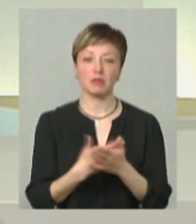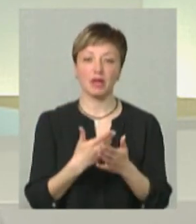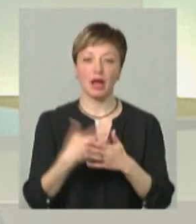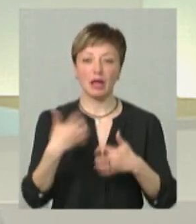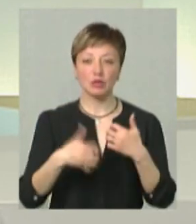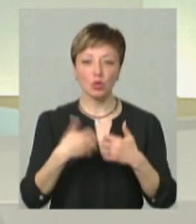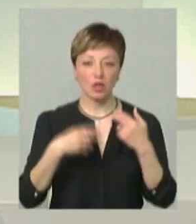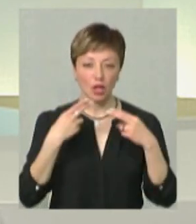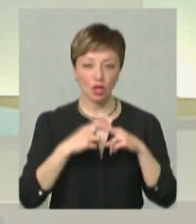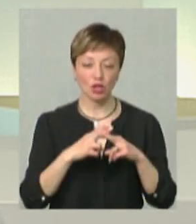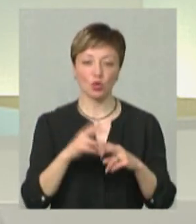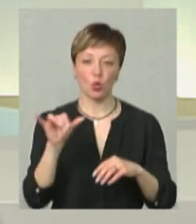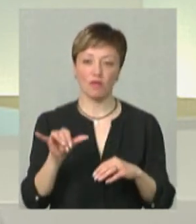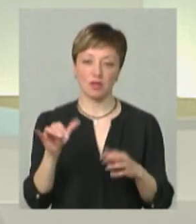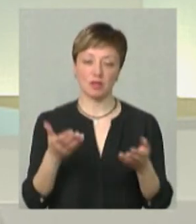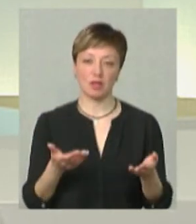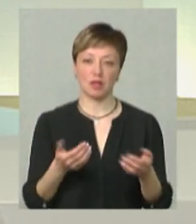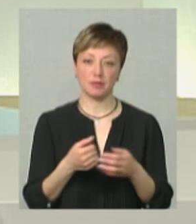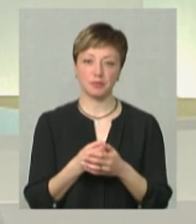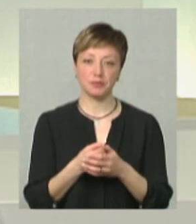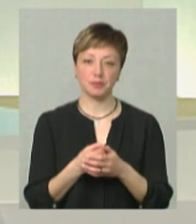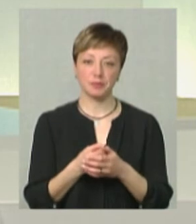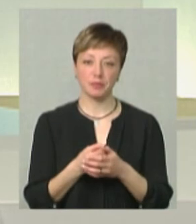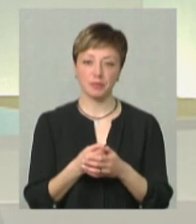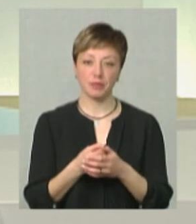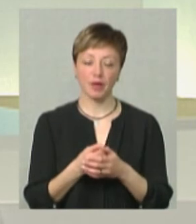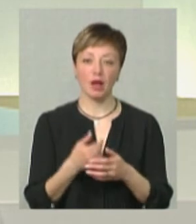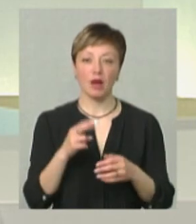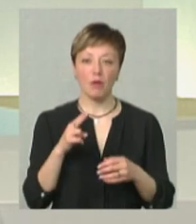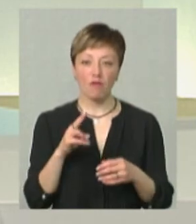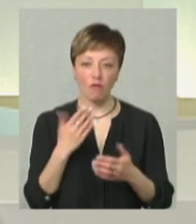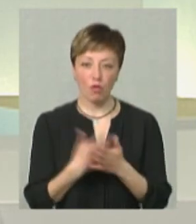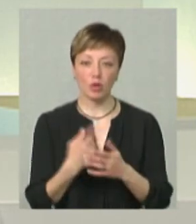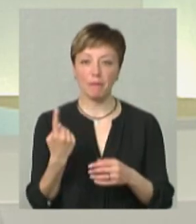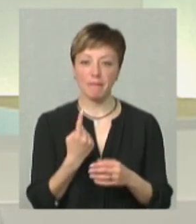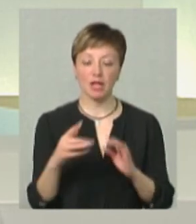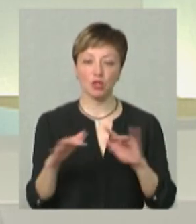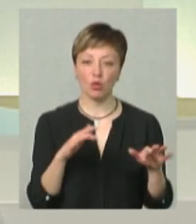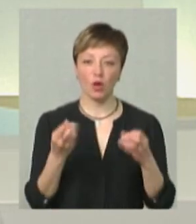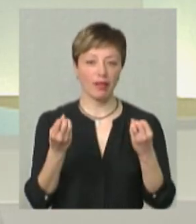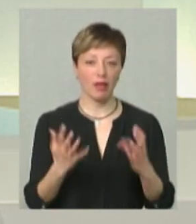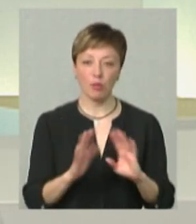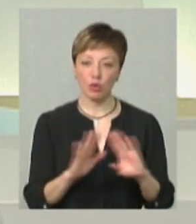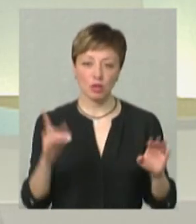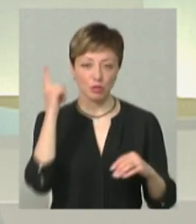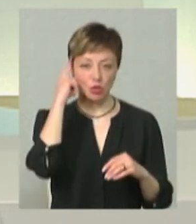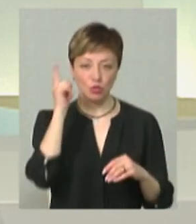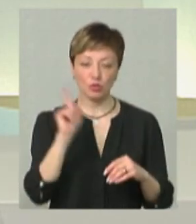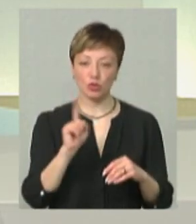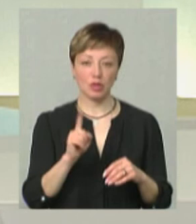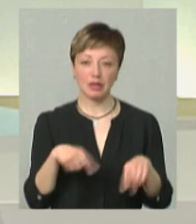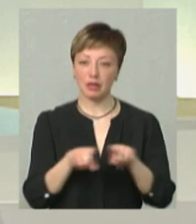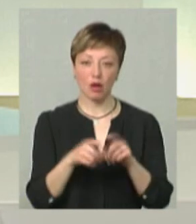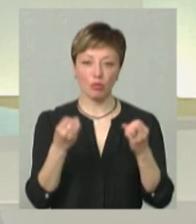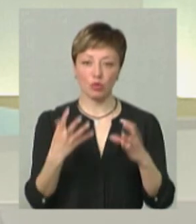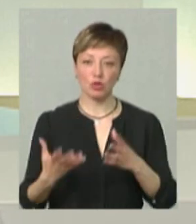Херсонський технологічний університет. І от перші кроки не є простими і, я думаю, що не так